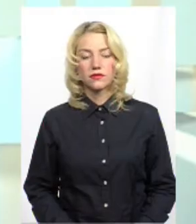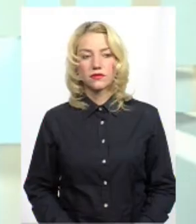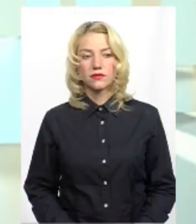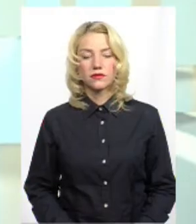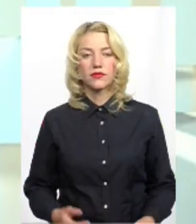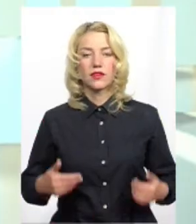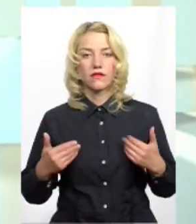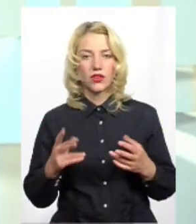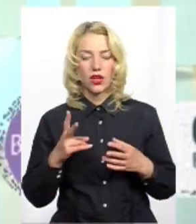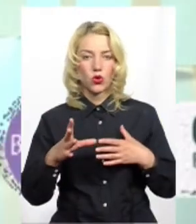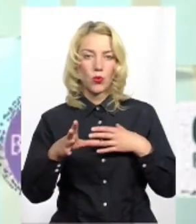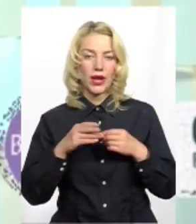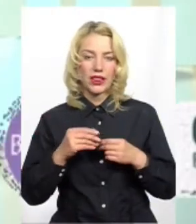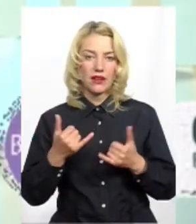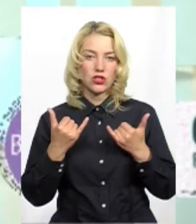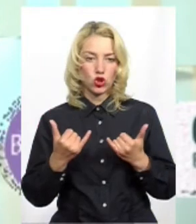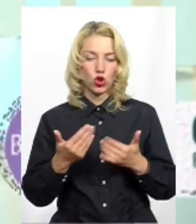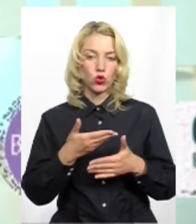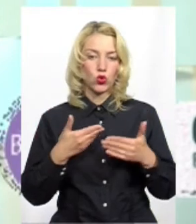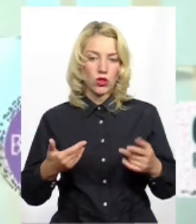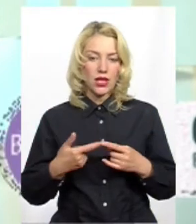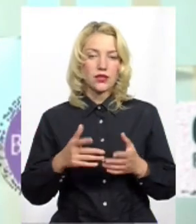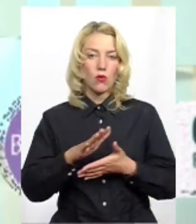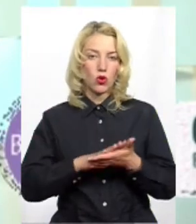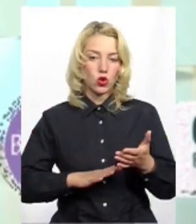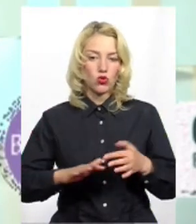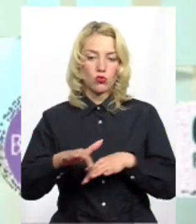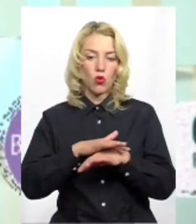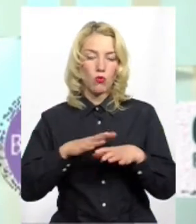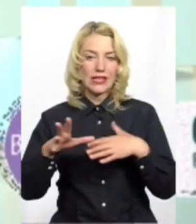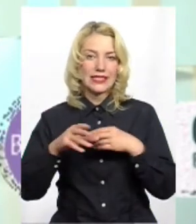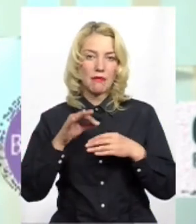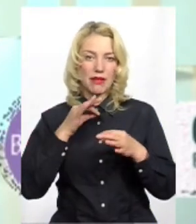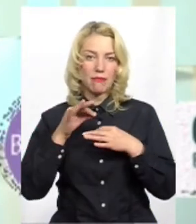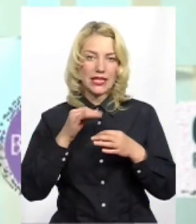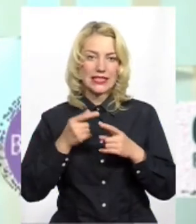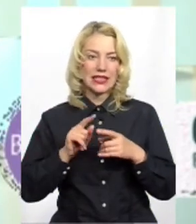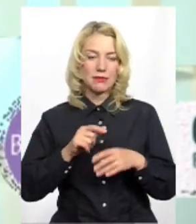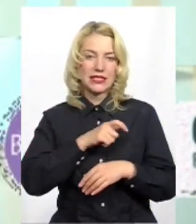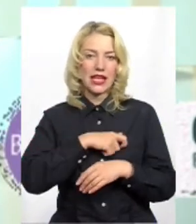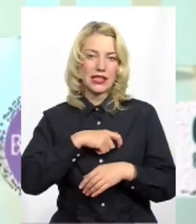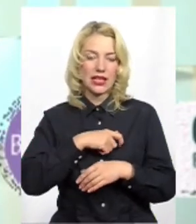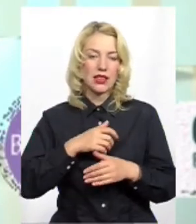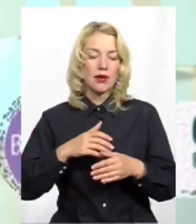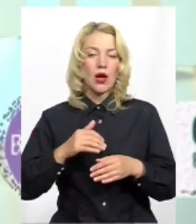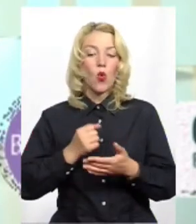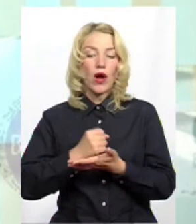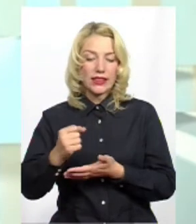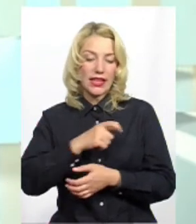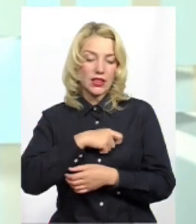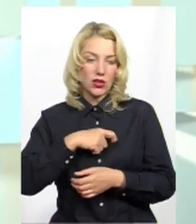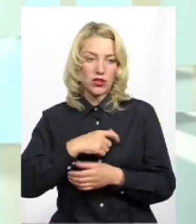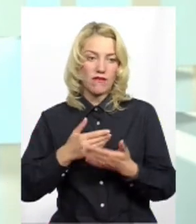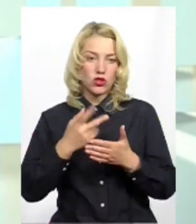Вітаю всіх, хто щойно приєднався. Ми продовжуємо публічні співбесіди із кандидатами у народні депутати від 190-го виборчого